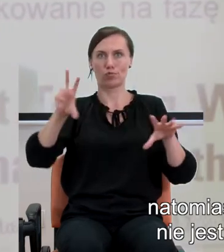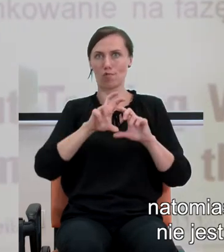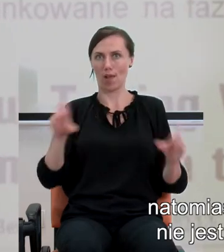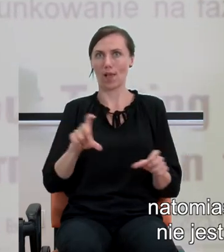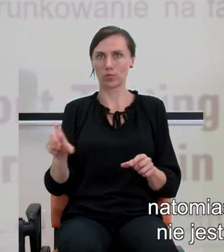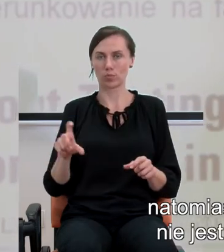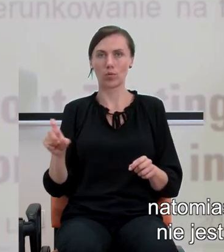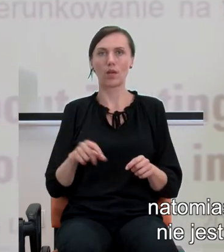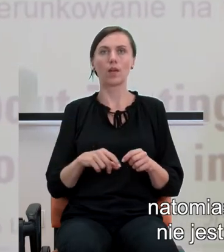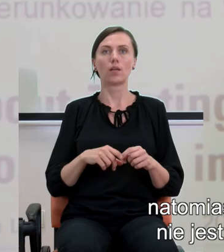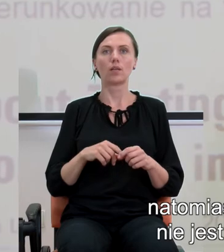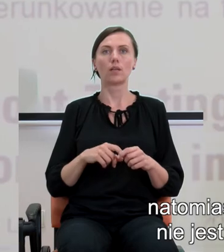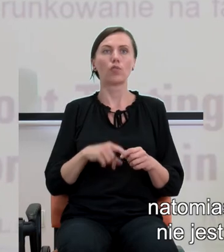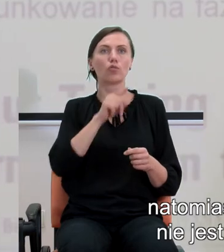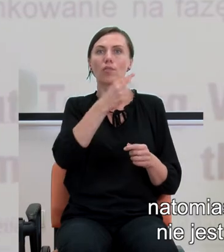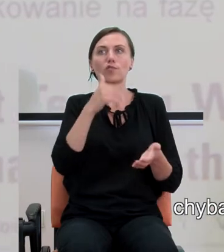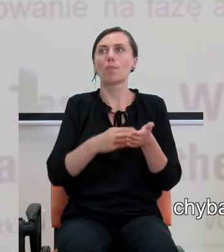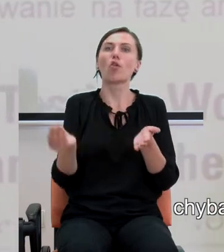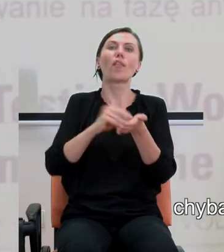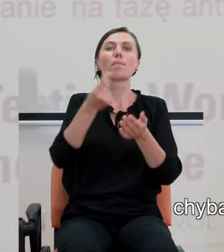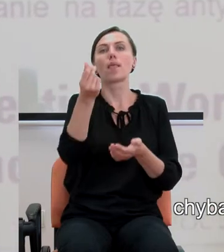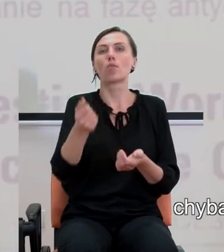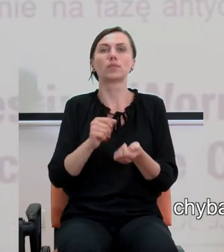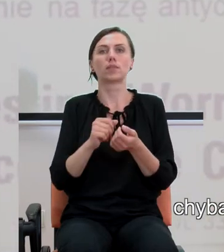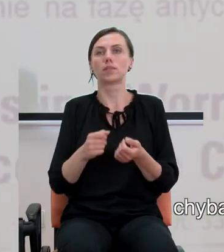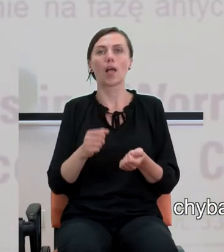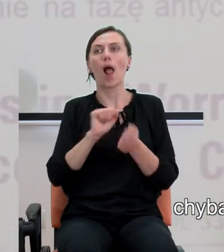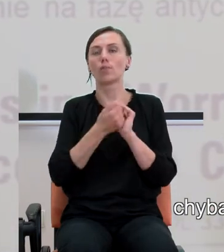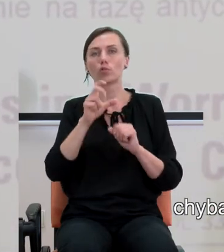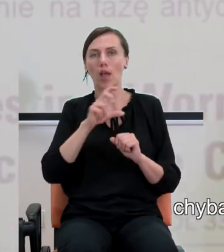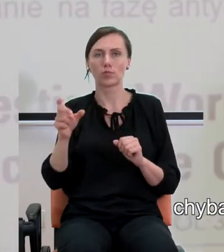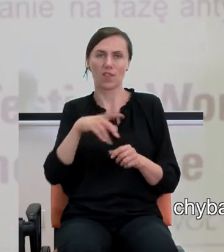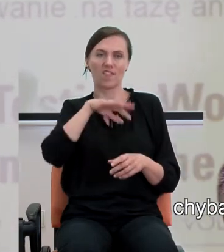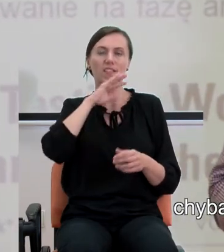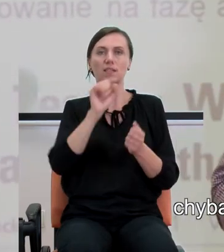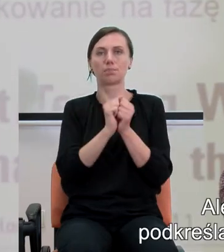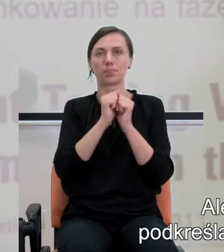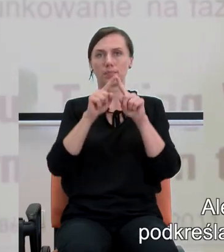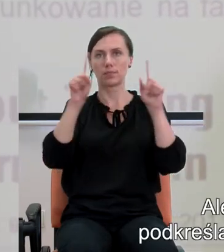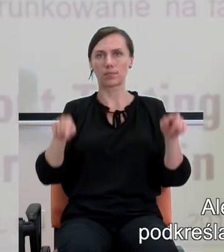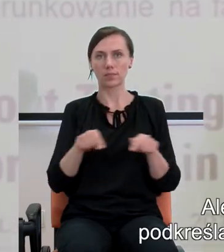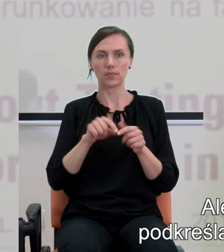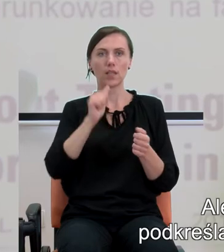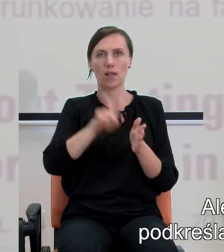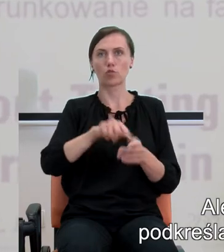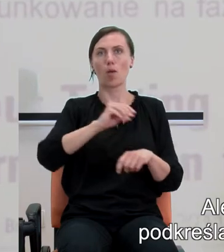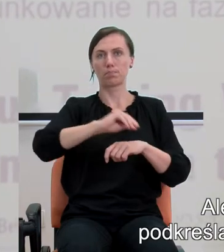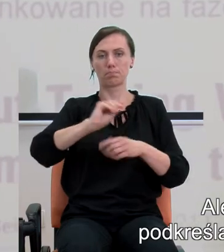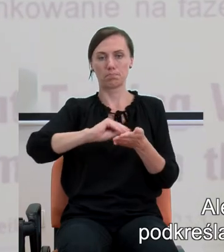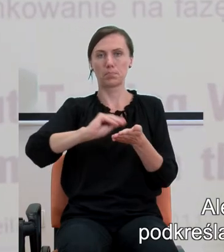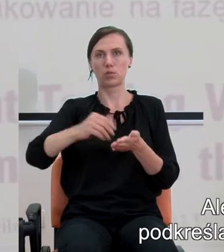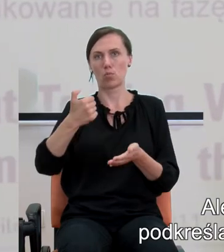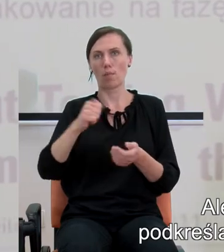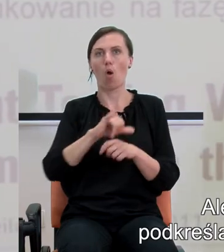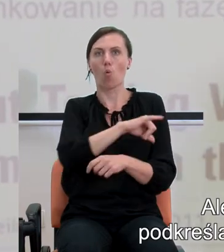to coś, co wymaga jakichkolwiek nakładów, chyba, że bierzemy pod uwagę kartkę i ołówek, ale jest to coś, co w